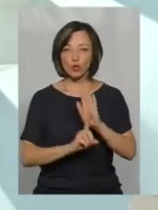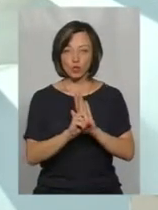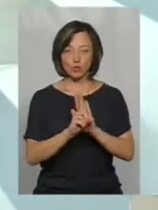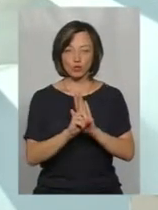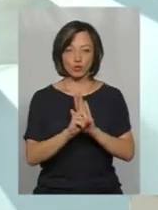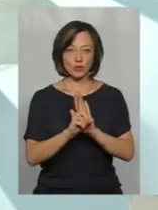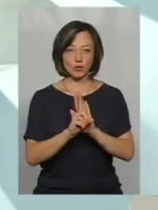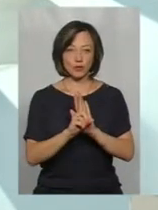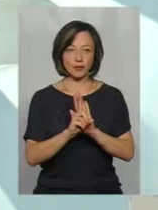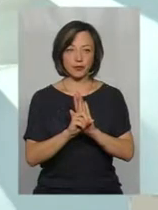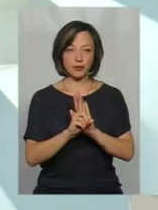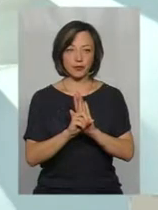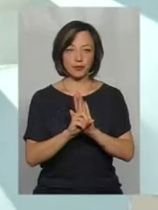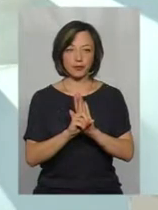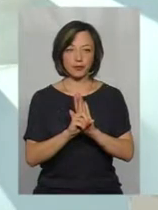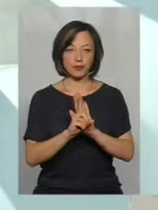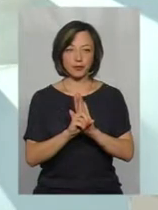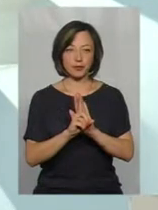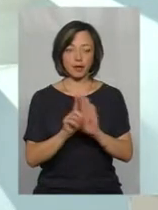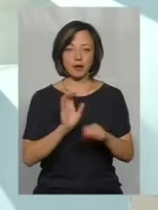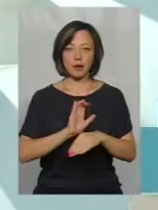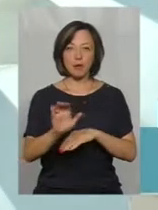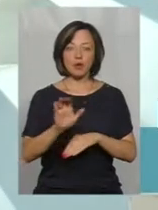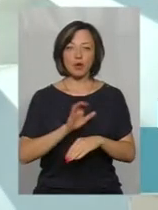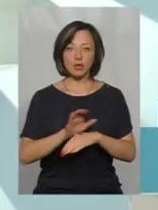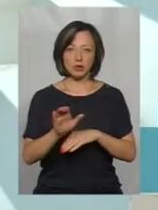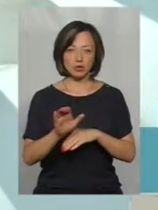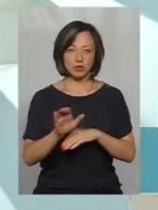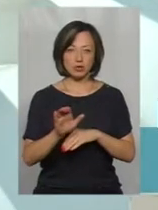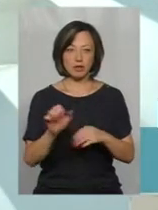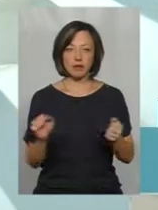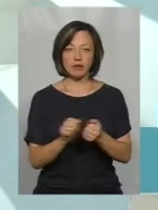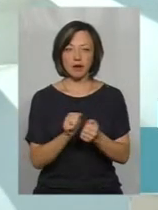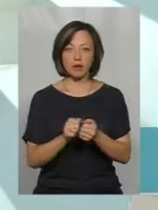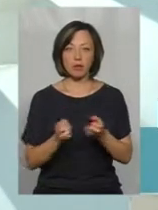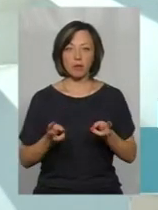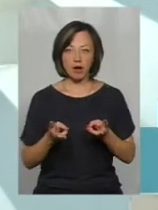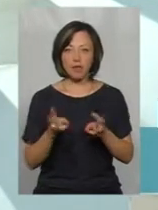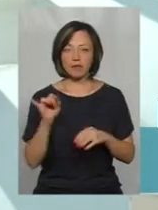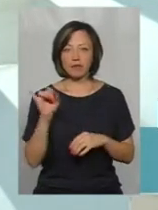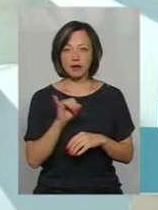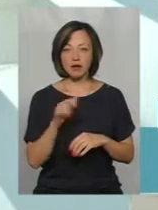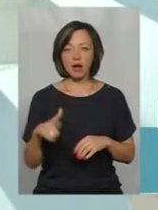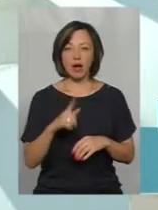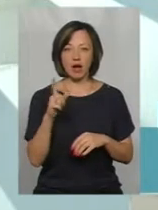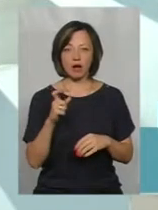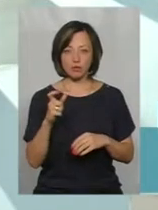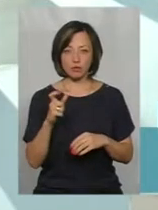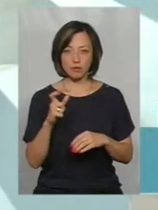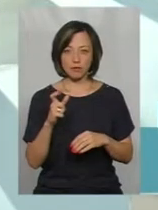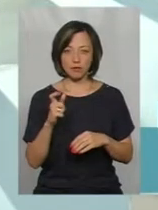було і блок подачі твердопалива, і газовий блок.